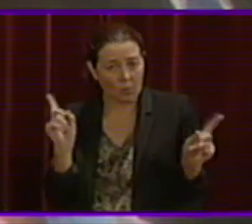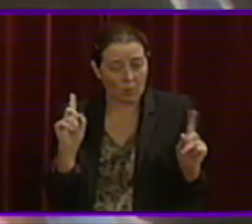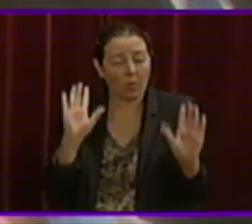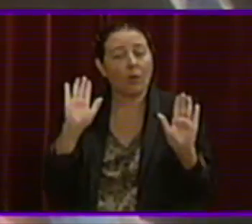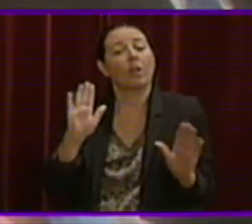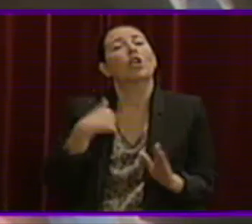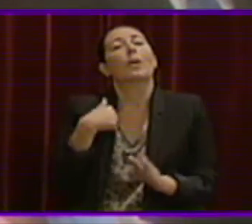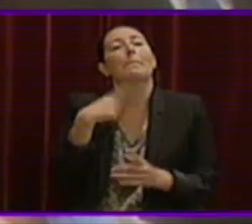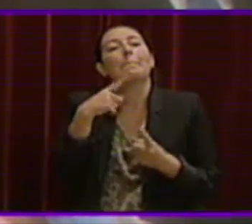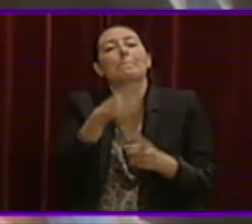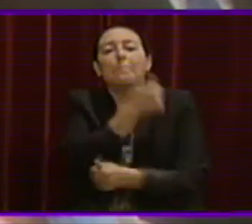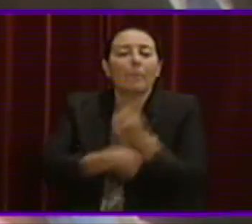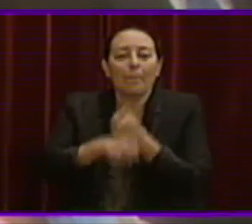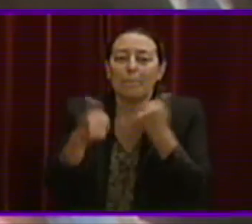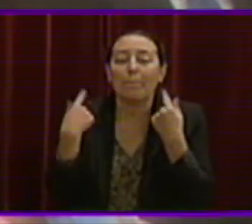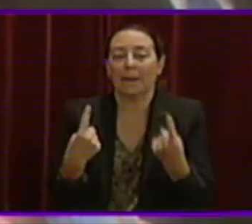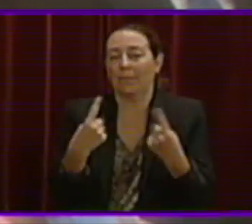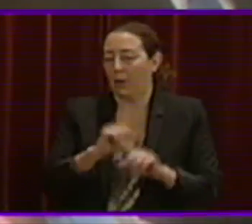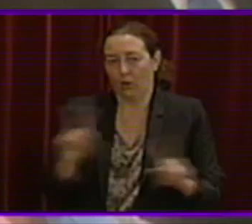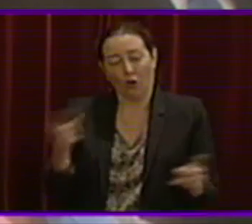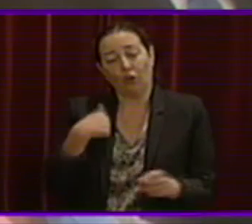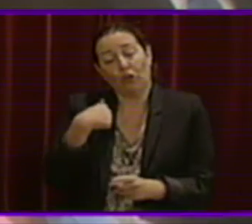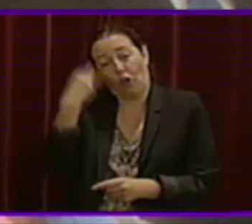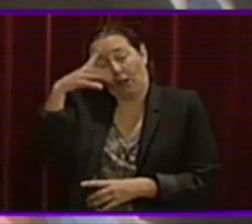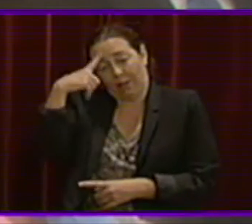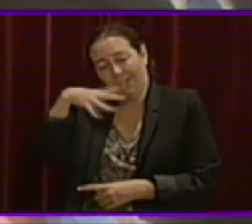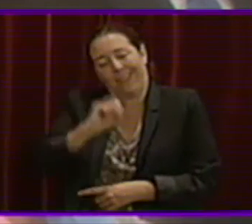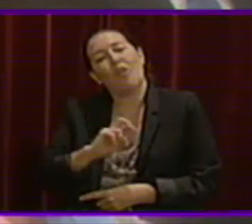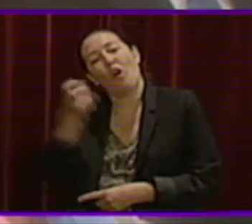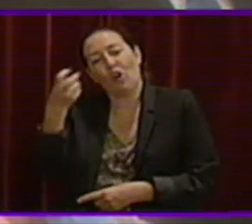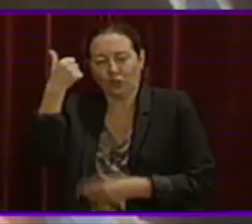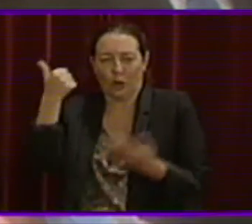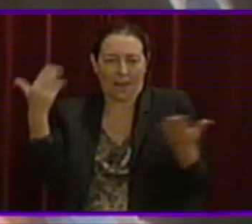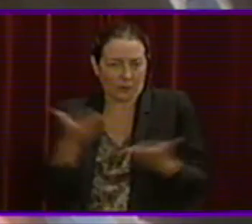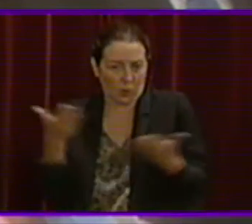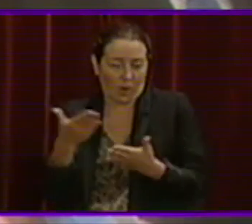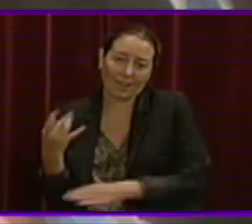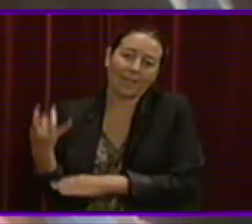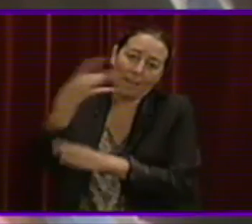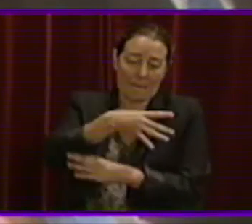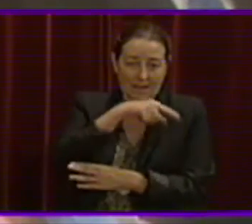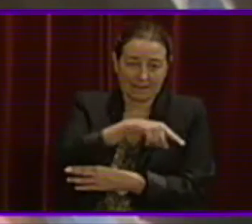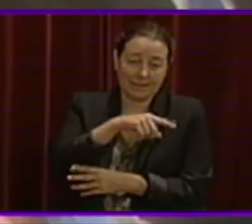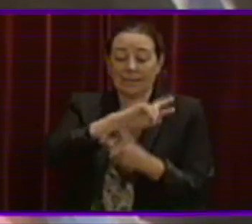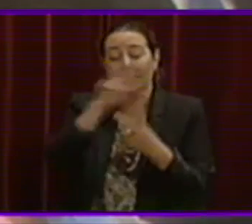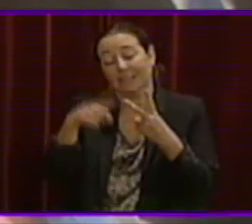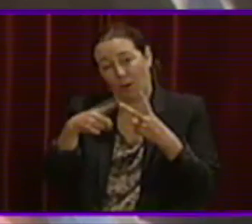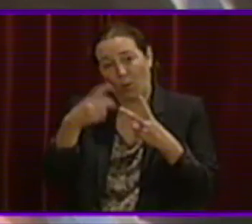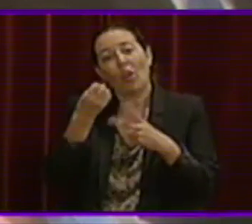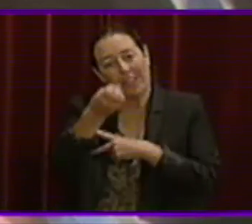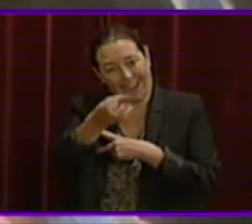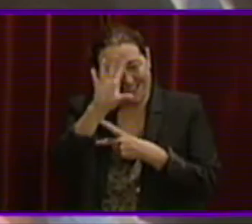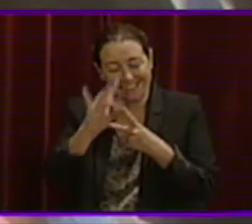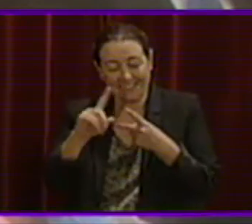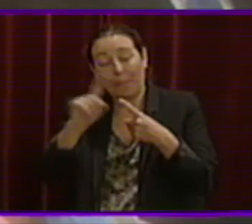no seria el primer perquè entenem que n'hi ha un cas prioritari i necessari, més, abans d'executar aquest segon cas es treure a artar